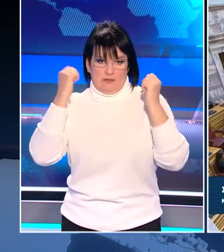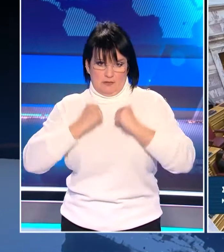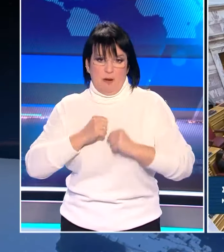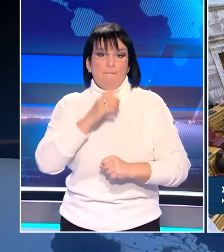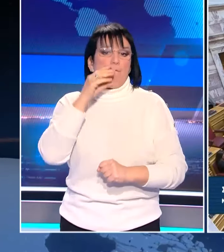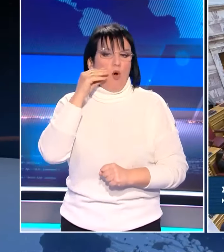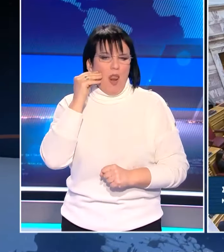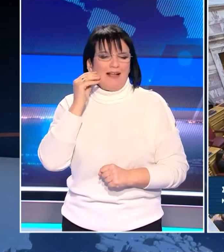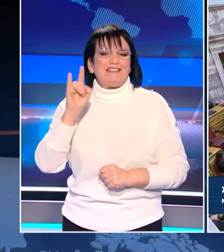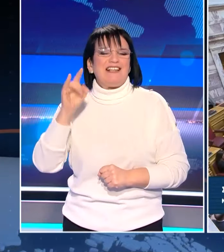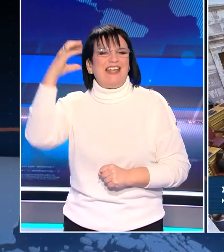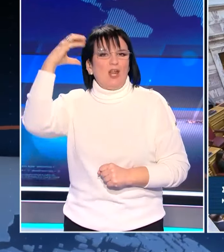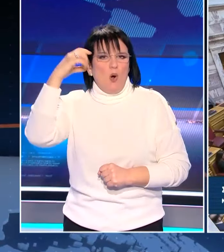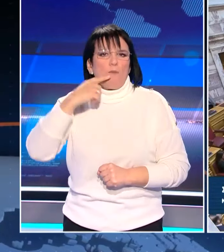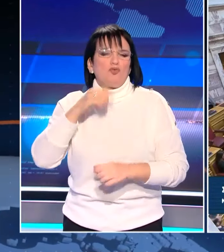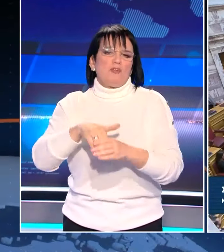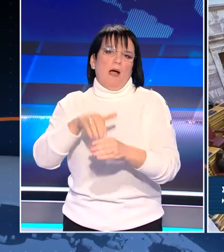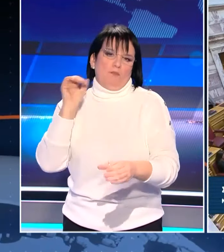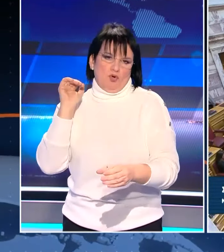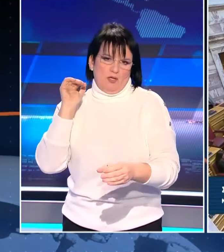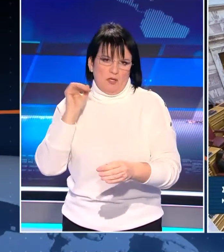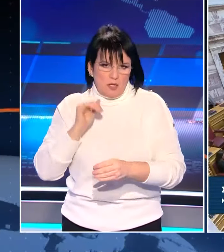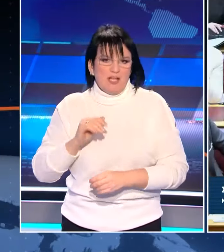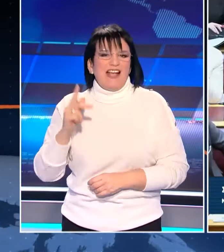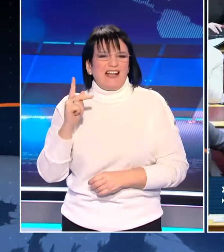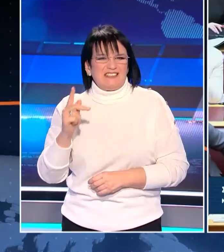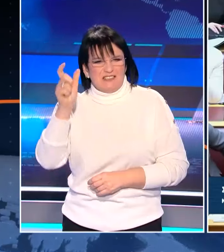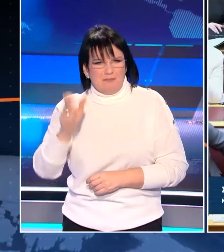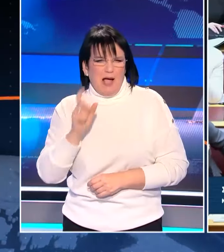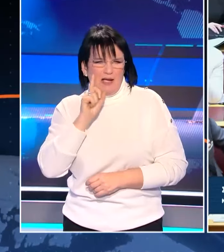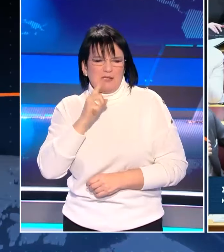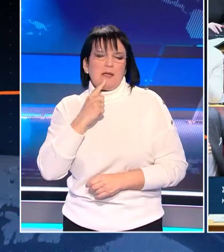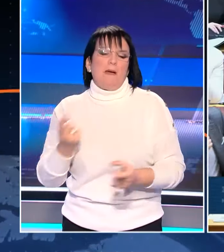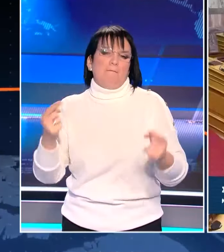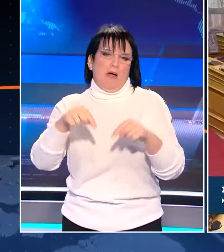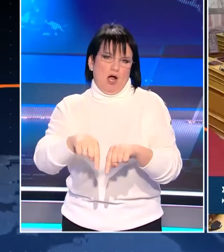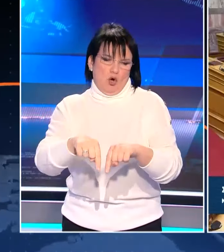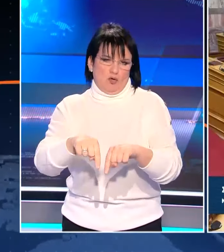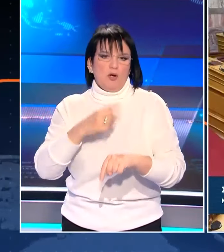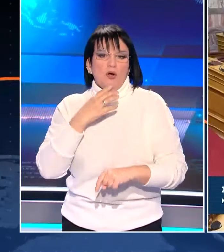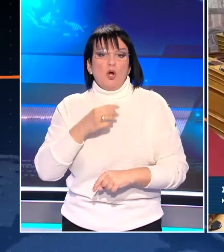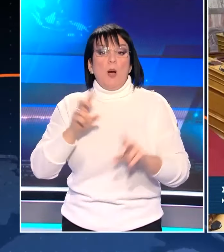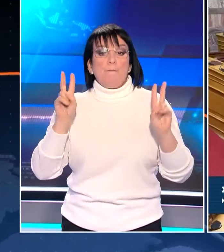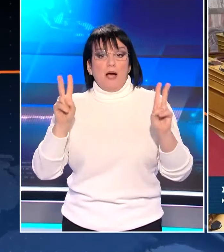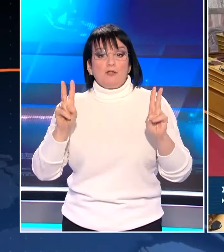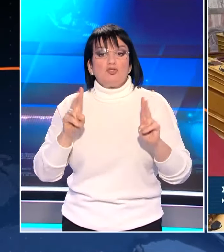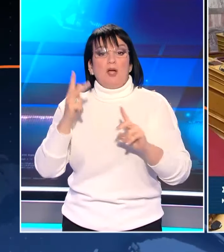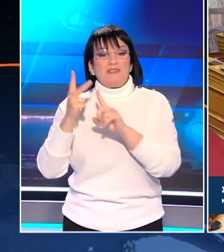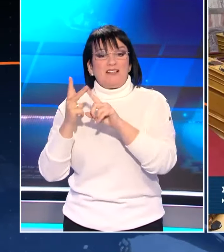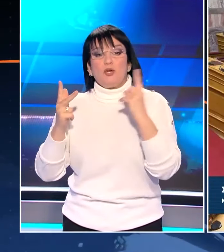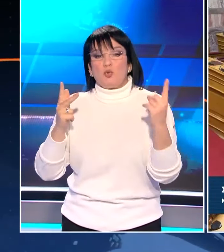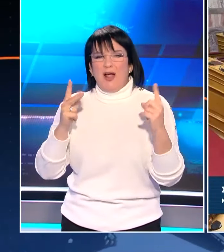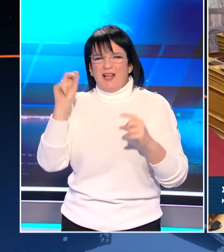Πολάκης και ο Όθωνας Ηλιόπουλος επέλεξαν την αποχή, ενώ η Νίνα Κασιμάτη δήλωσε παρόν. Σε,τι αφορά τη στάση του Πασόκ πάνω από το 1 τρίτο της